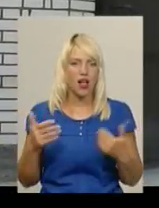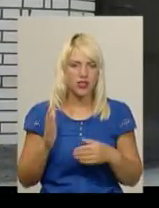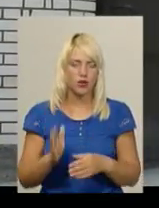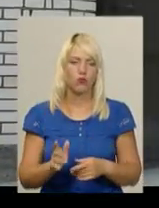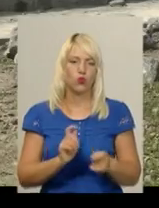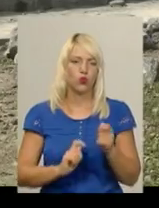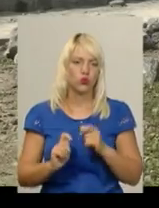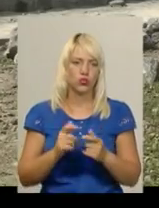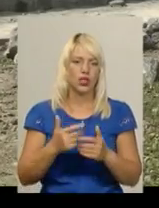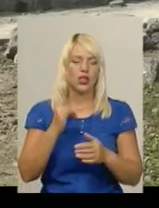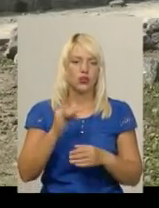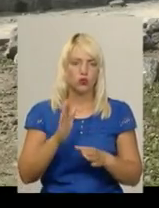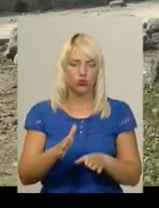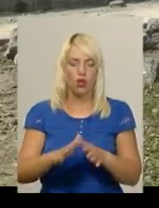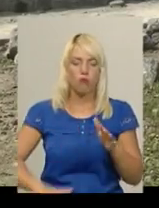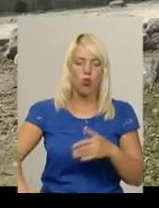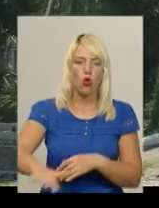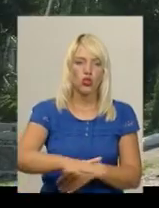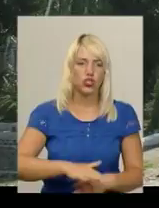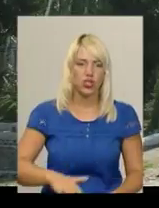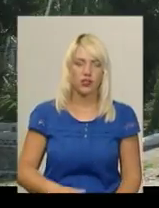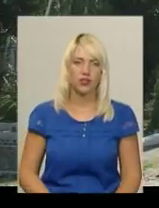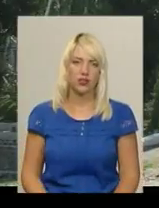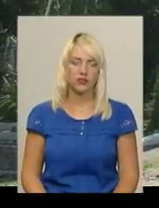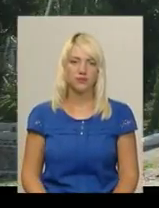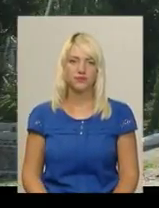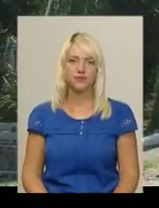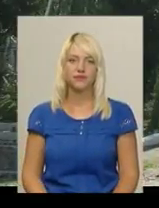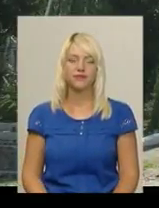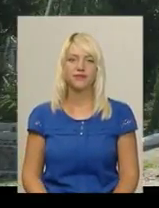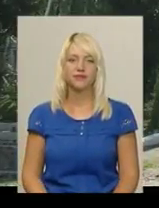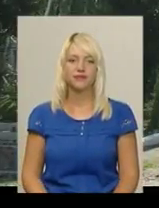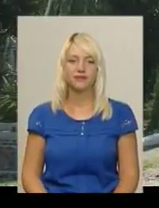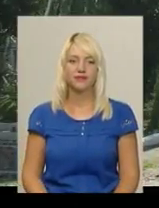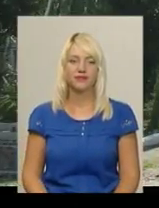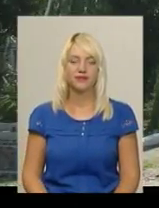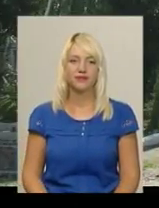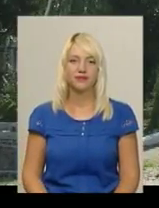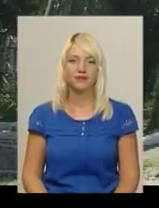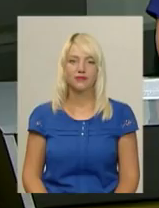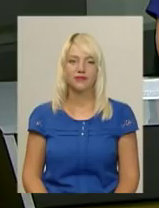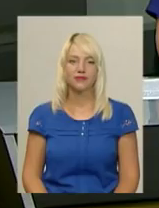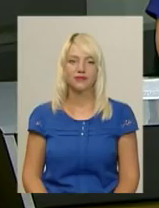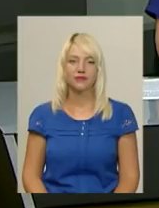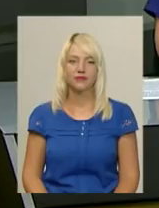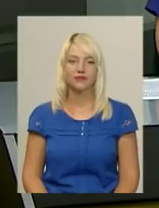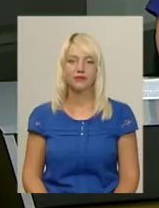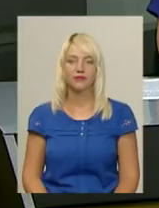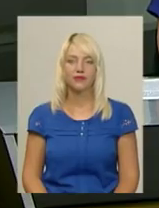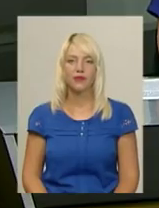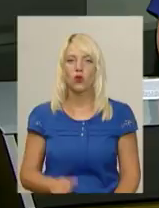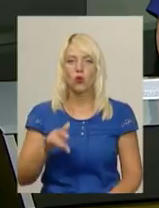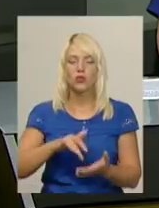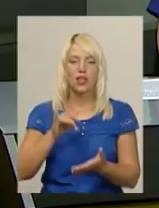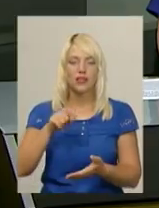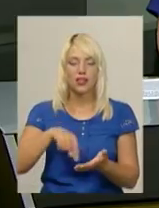тут буде площадка. Світлана Поробок, Олександр Горішевський, новини Поділля Центр. У